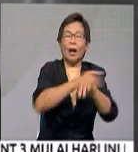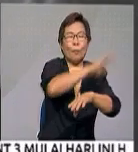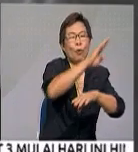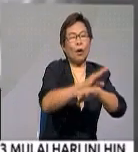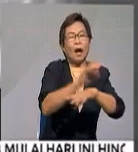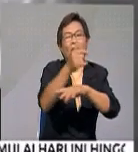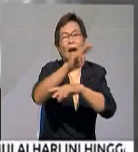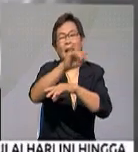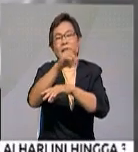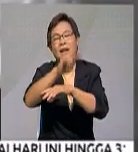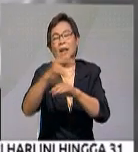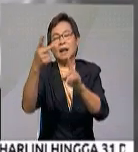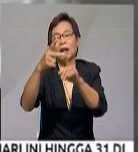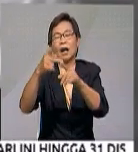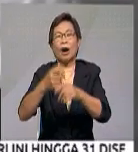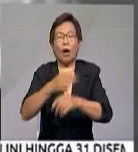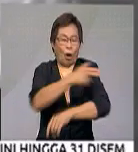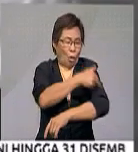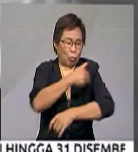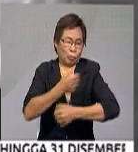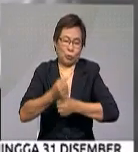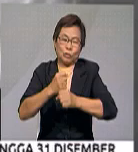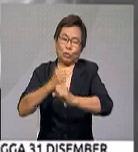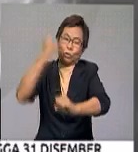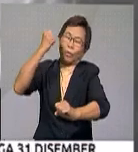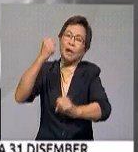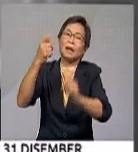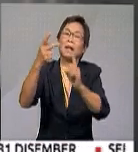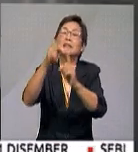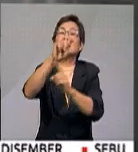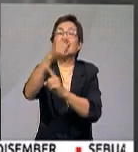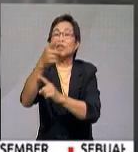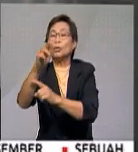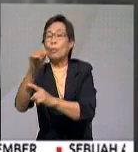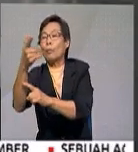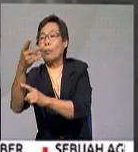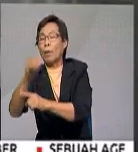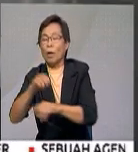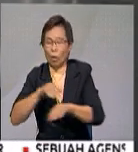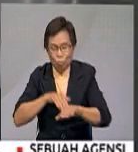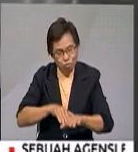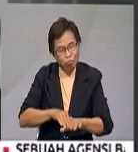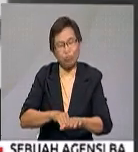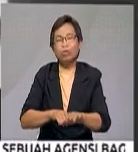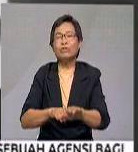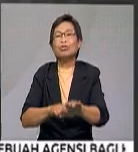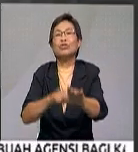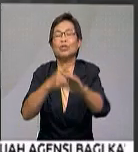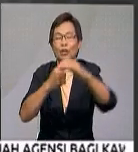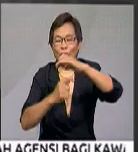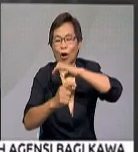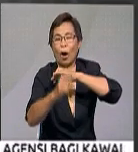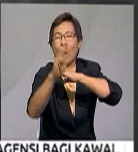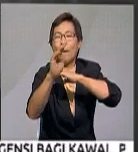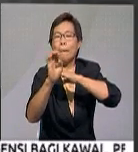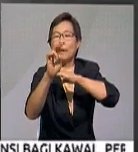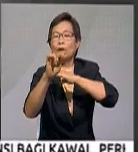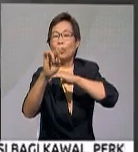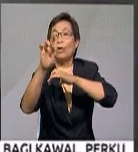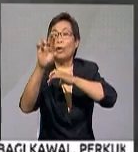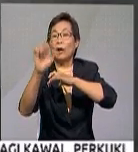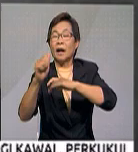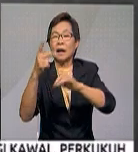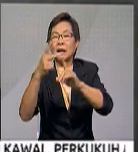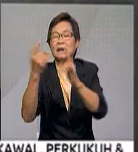Lanjan ke Hospital Sungai Buloh terus ke arah Tanjung Malim. Trafik juga dilaporkan masih lagi lancar dari Terawa Menara ke Taiping terus